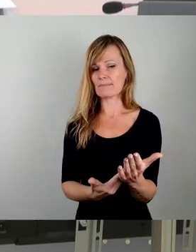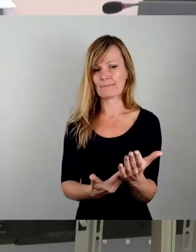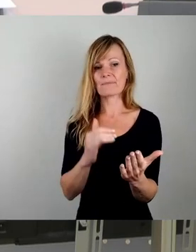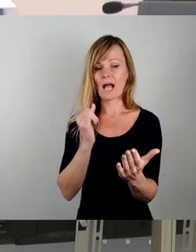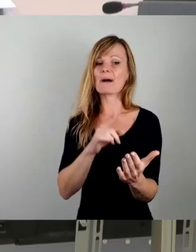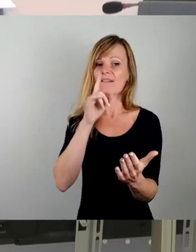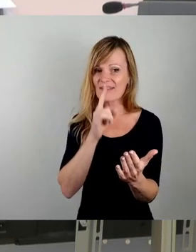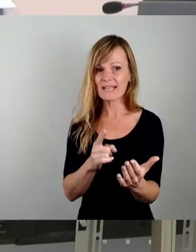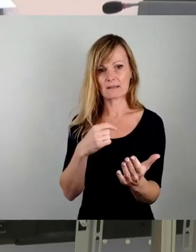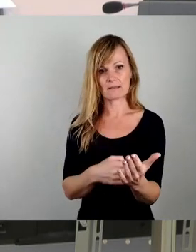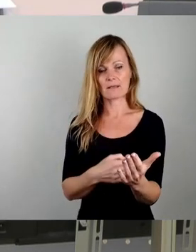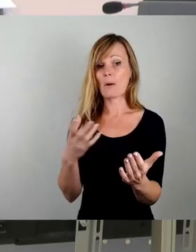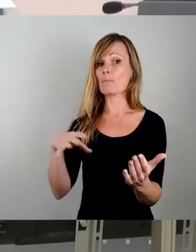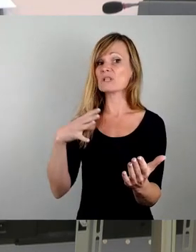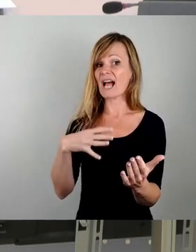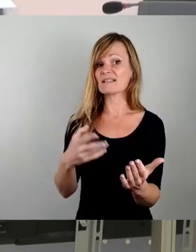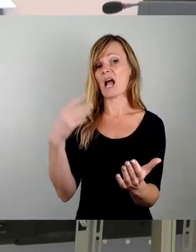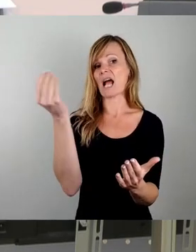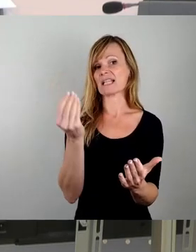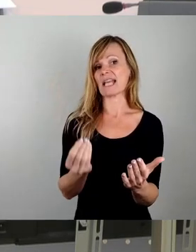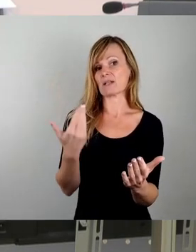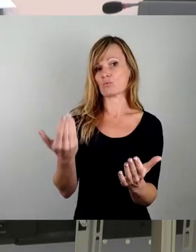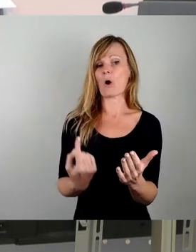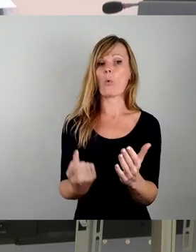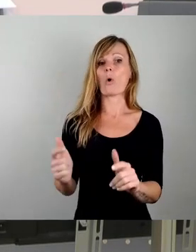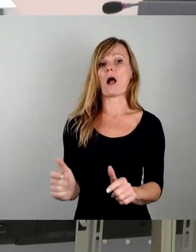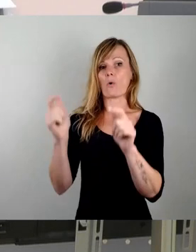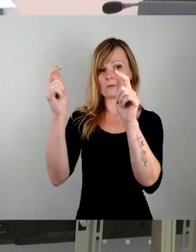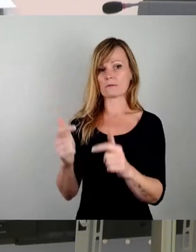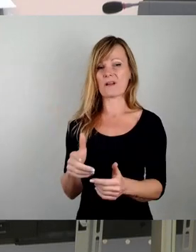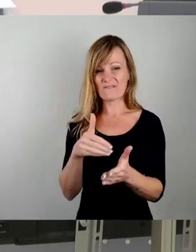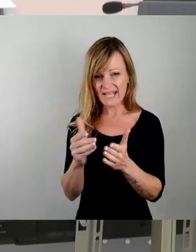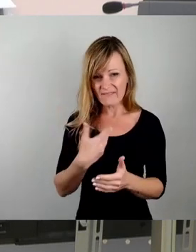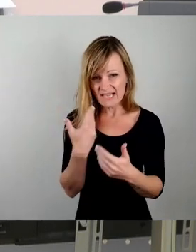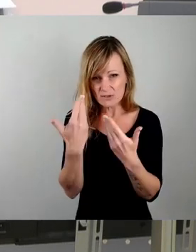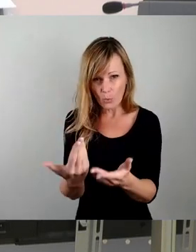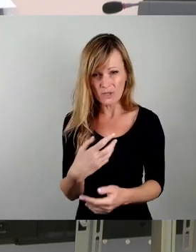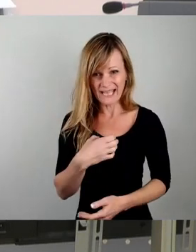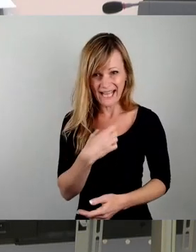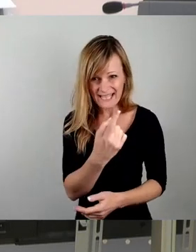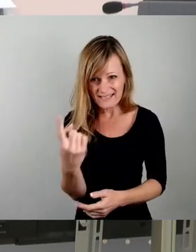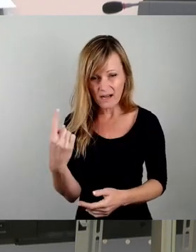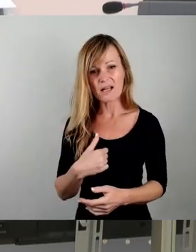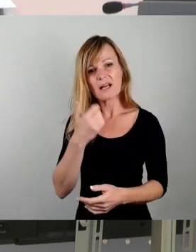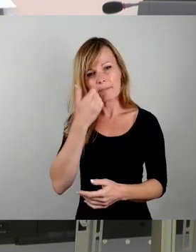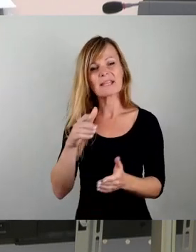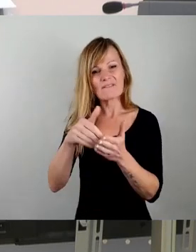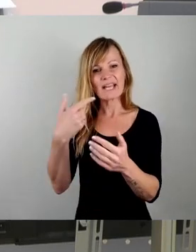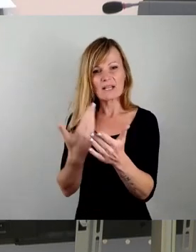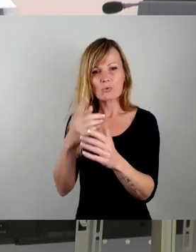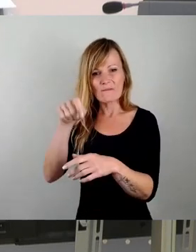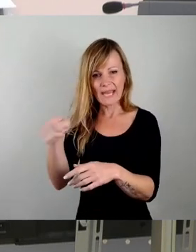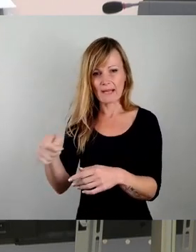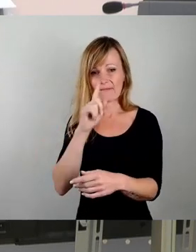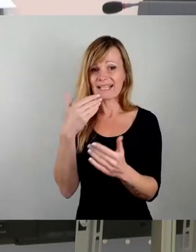sogenannte moderne Architektur, diese Hochhäuser weiter wollen als Dresdner, dann wählen Sie bitte weiter so. Wenn Sie diese